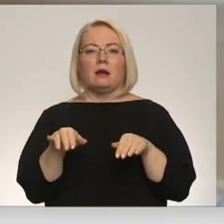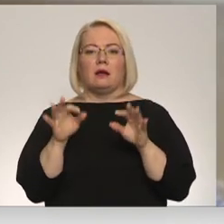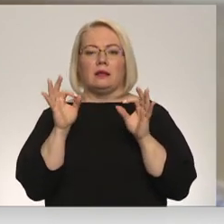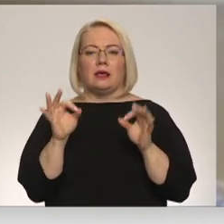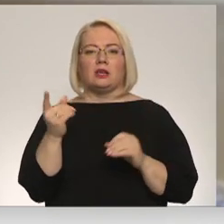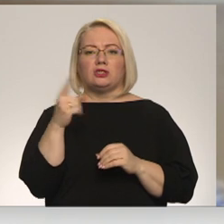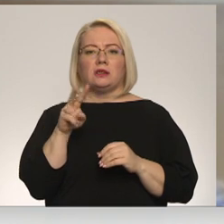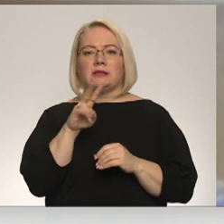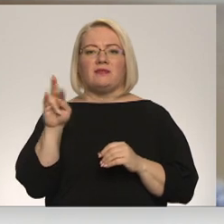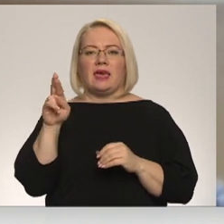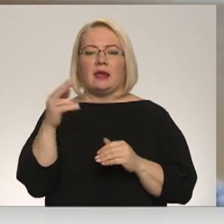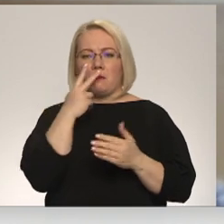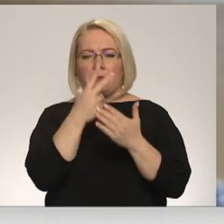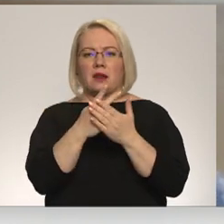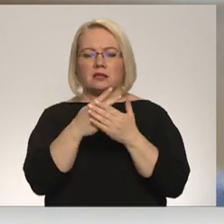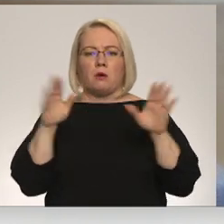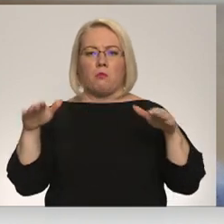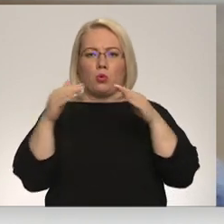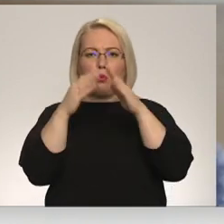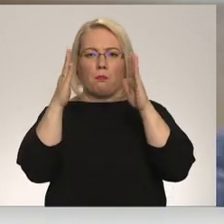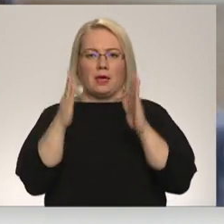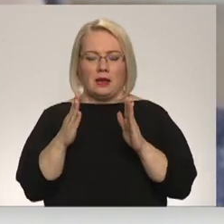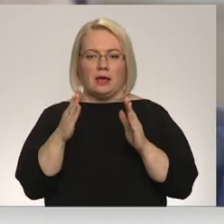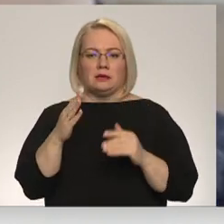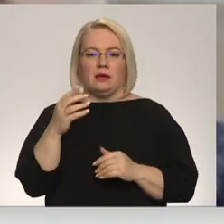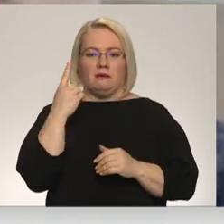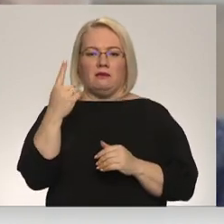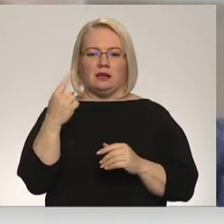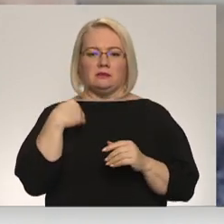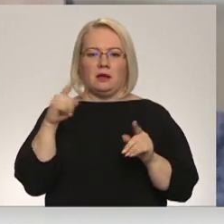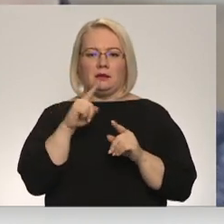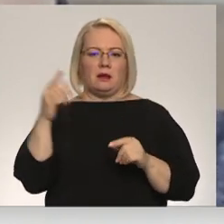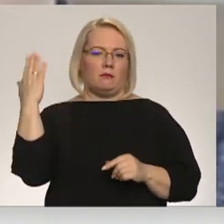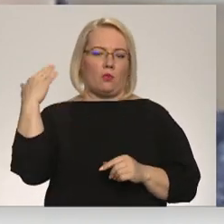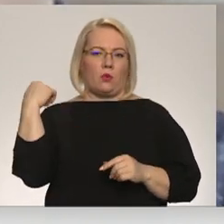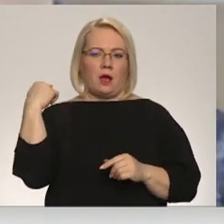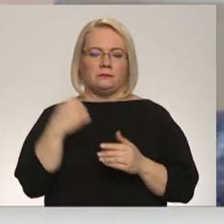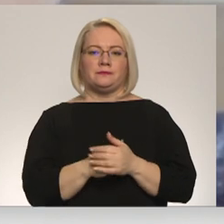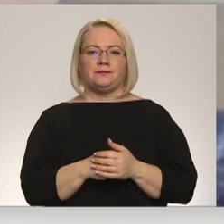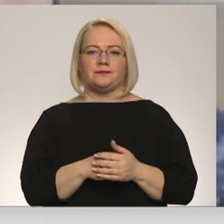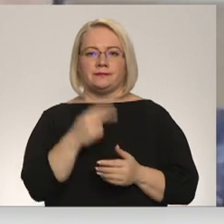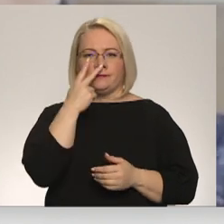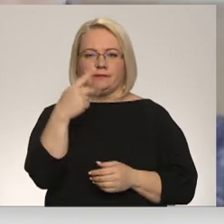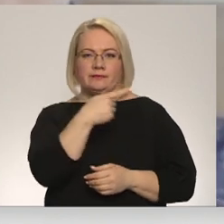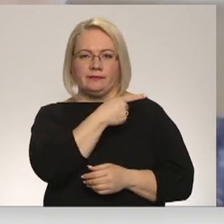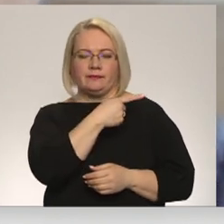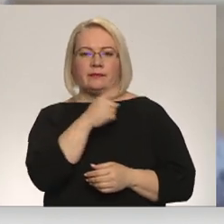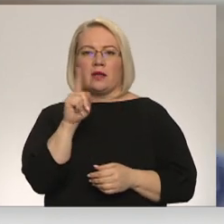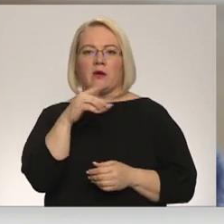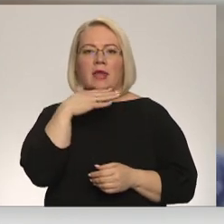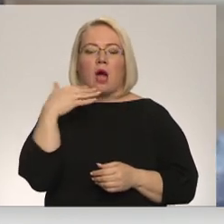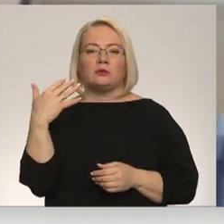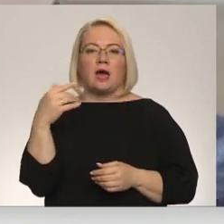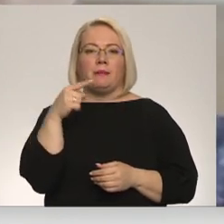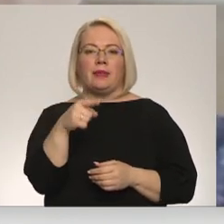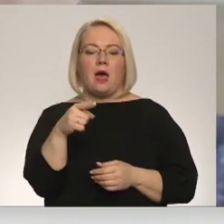svīrēm paredzēt sputnubūrīšu. Piemēram, viens no tādiem man šeit ir arī aizmukuras, kur ar vairākām šīm te